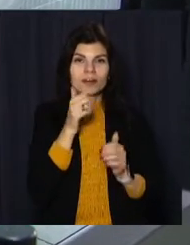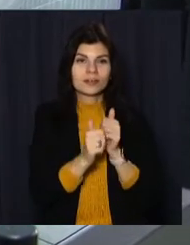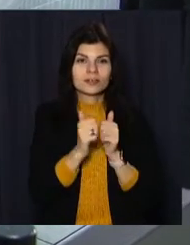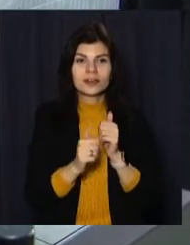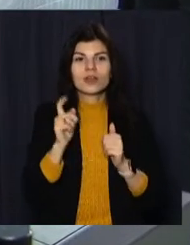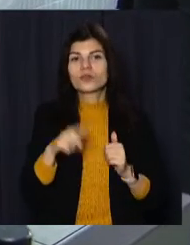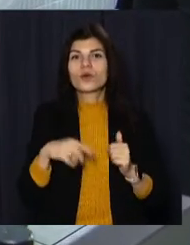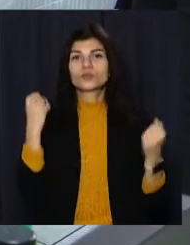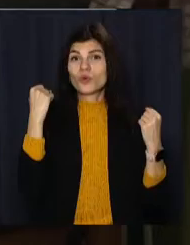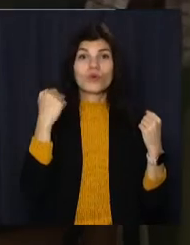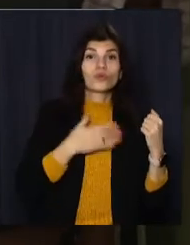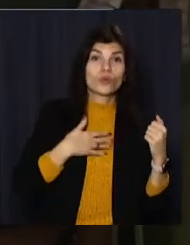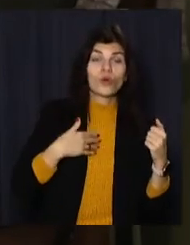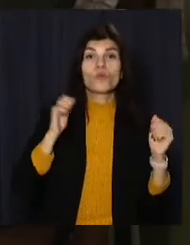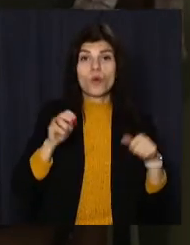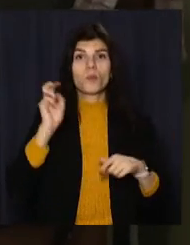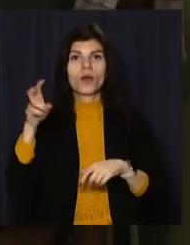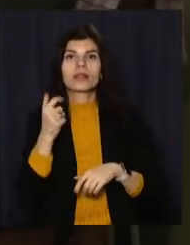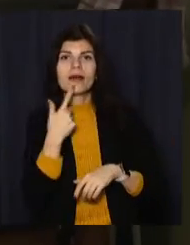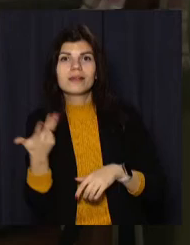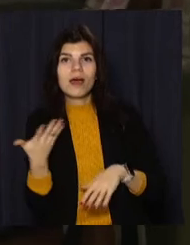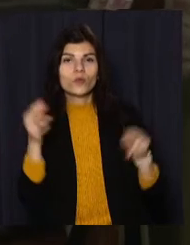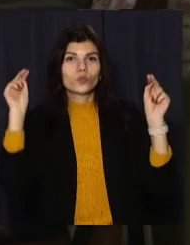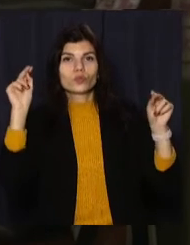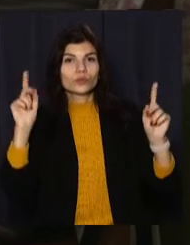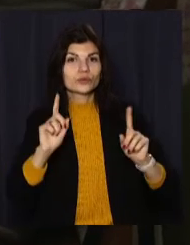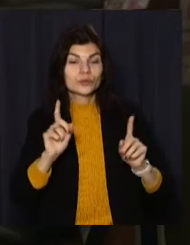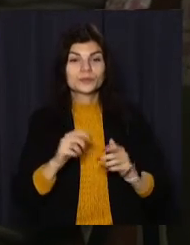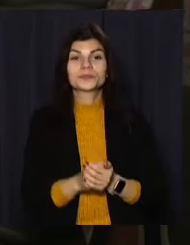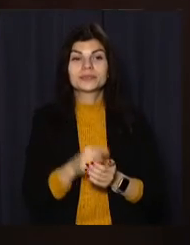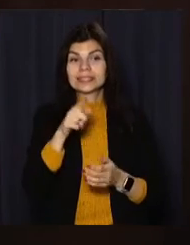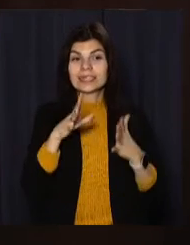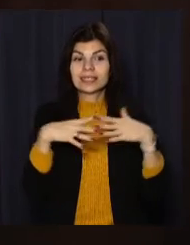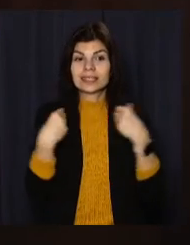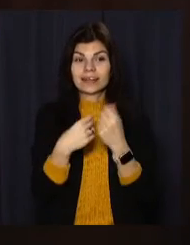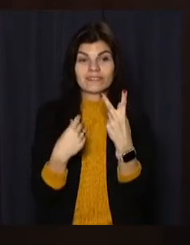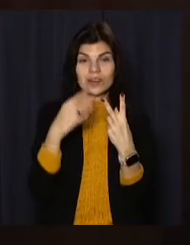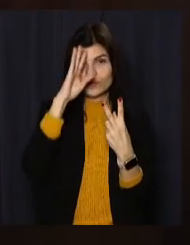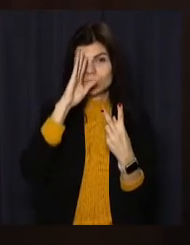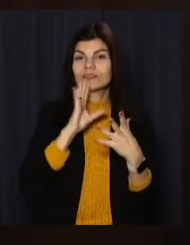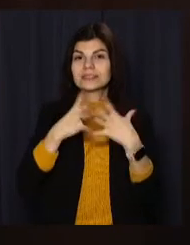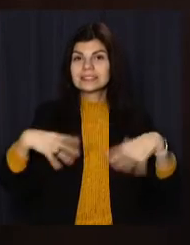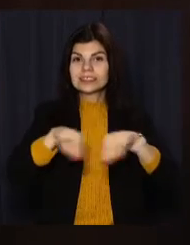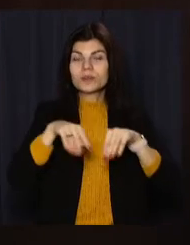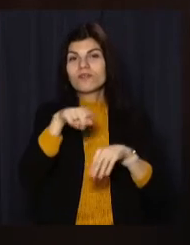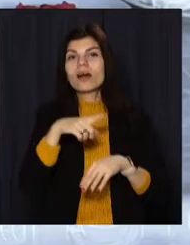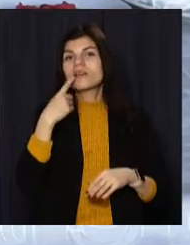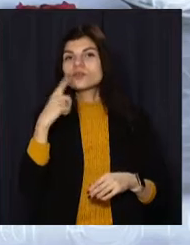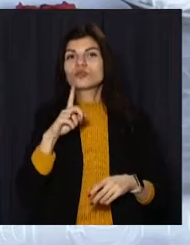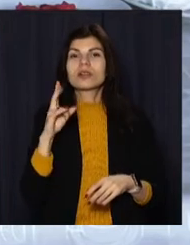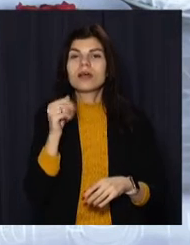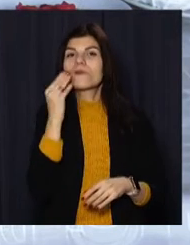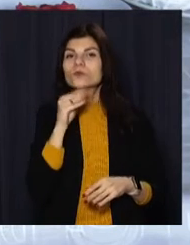займатися спортом, посидуть на лекцію. А от подружжя Головахів тут відпочиває вдруге. Чоловіки з дружиною зазначають, найкраще